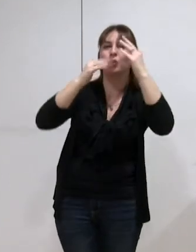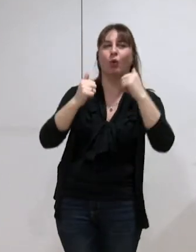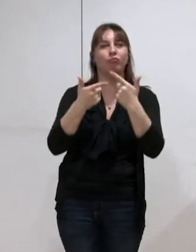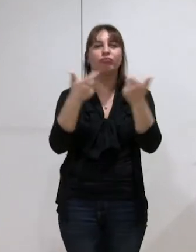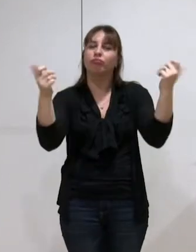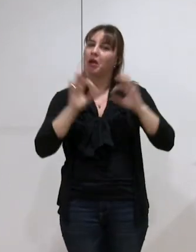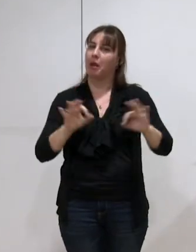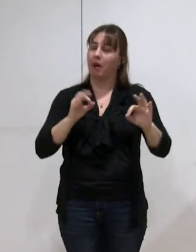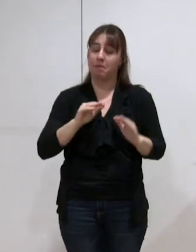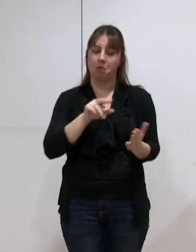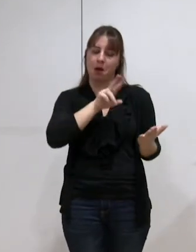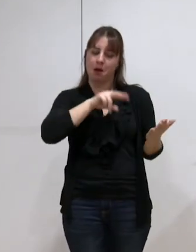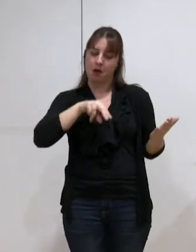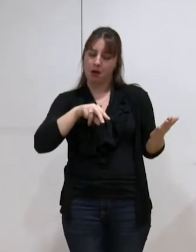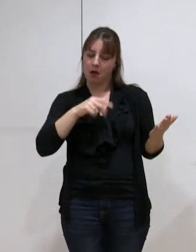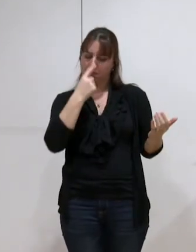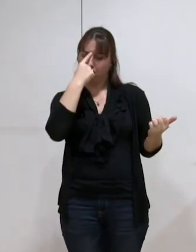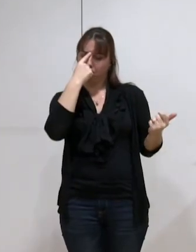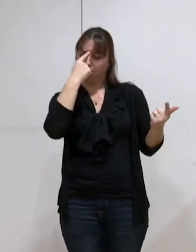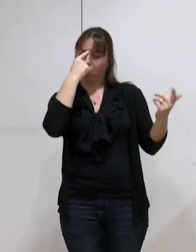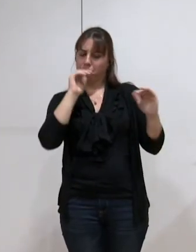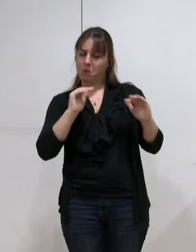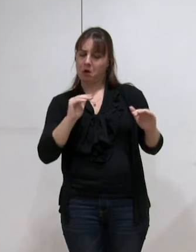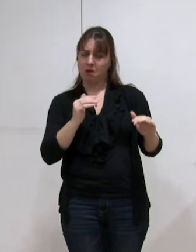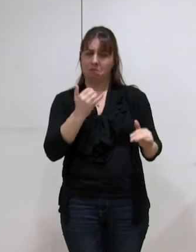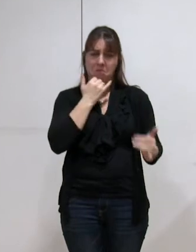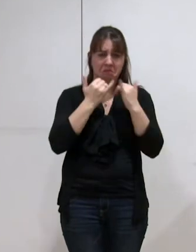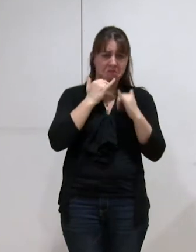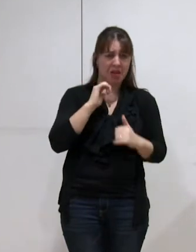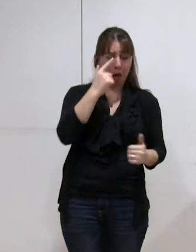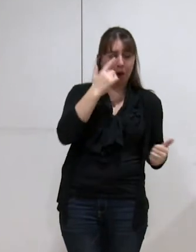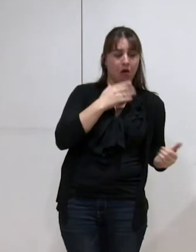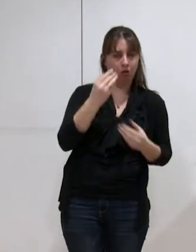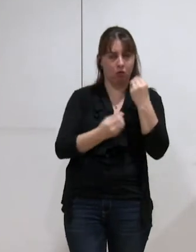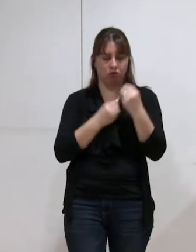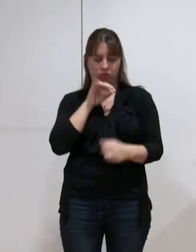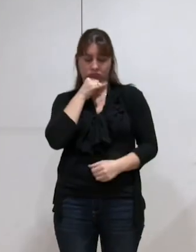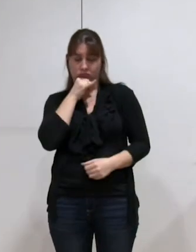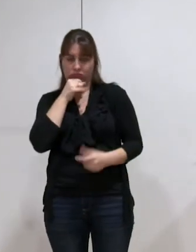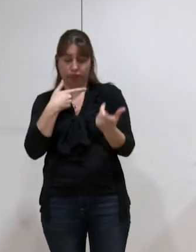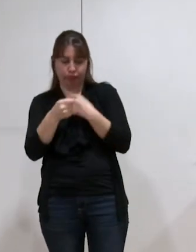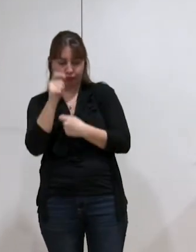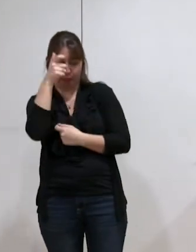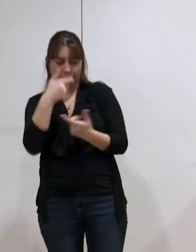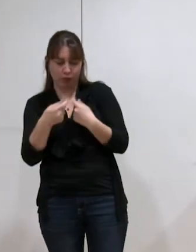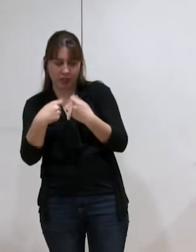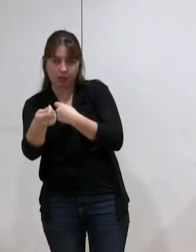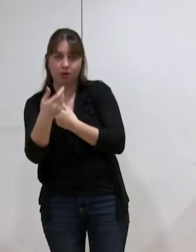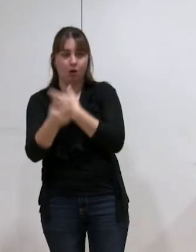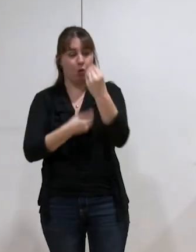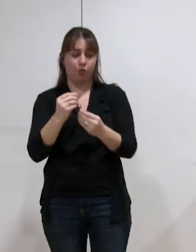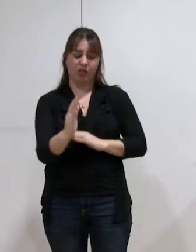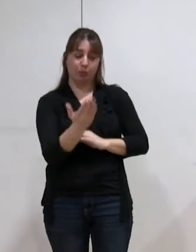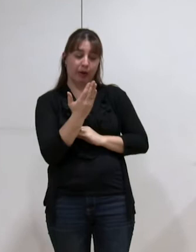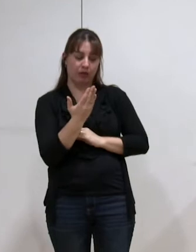noté des choses qui me paraissent pour le moins soit des erreurs, soit des incohérences, soit alors des choses au moins très mal